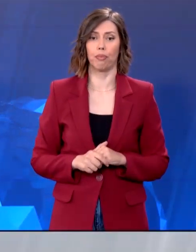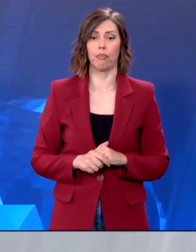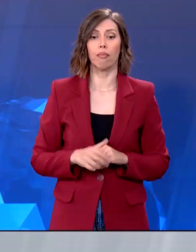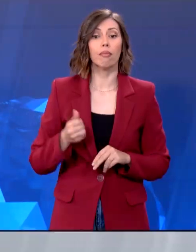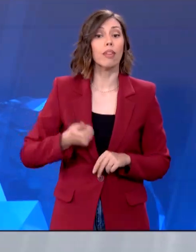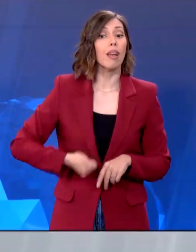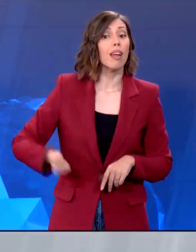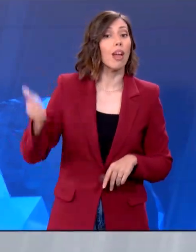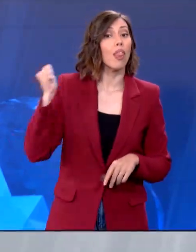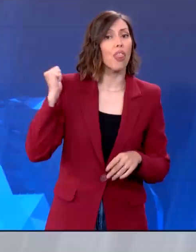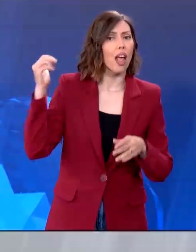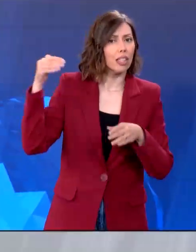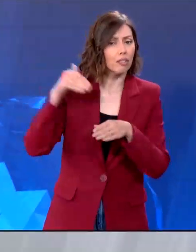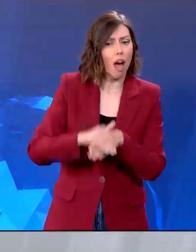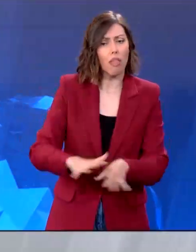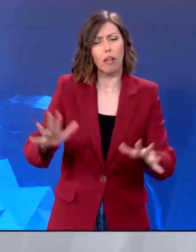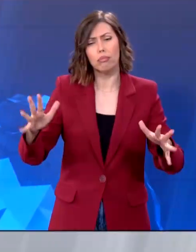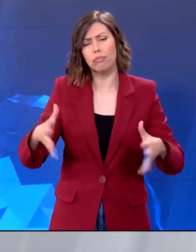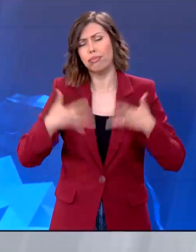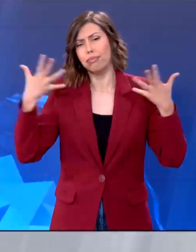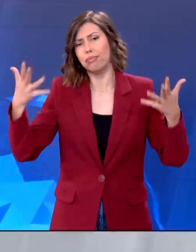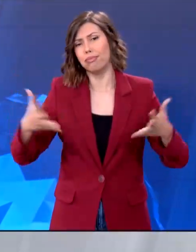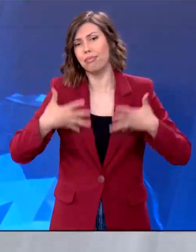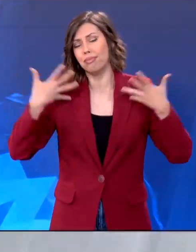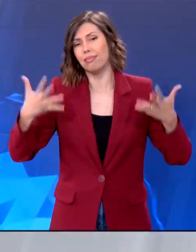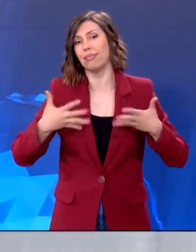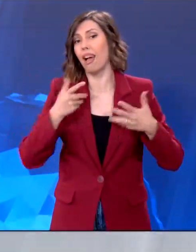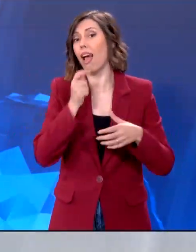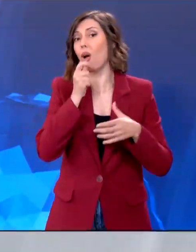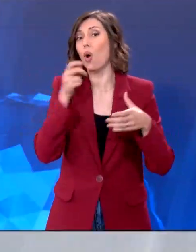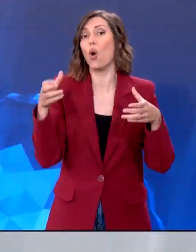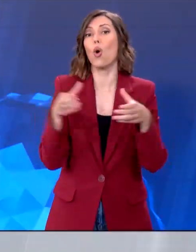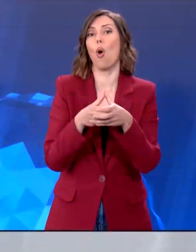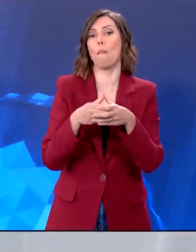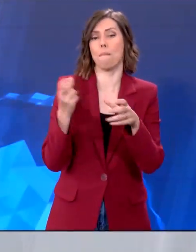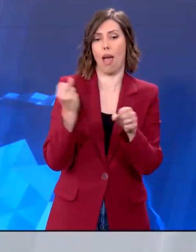Υχθεσινή νύχτα ήταν γεμάτι πανηγυρισμούς για το στρατόπεδο των εργατικών.